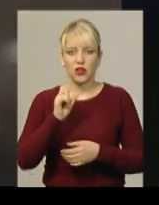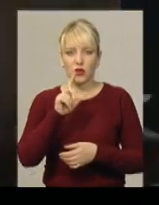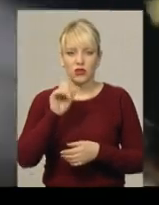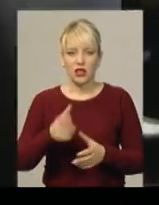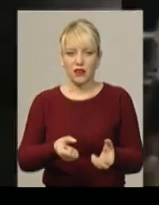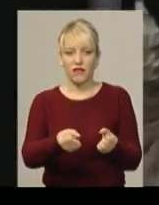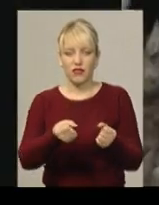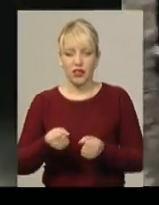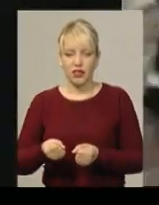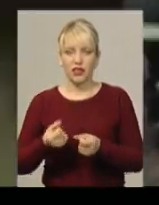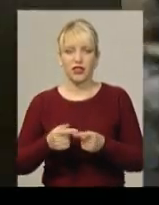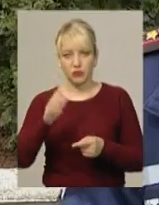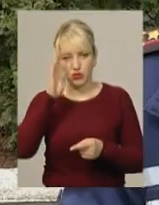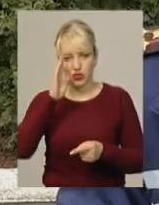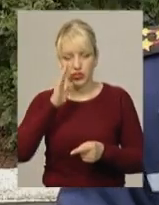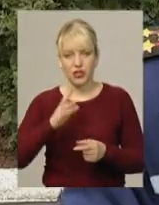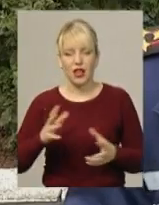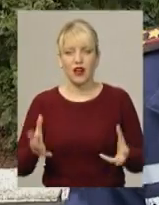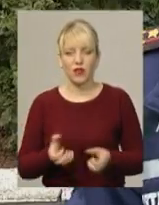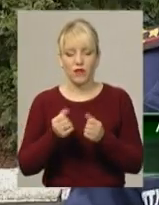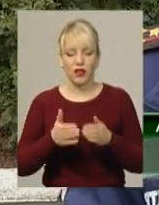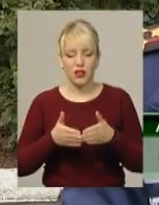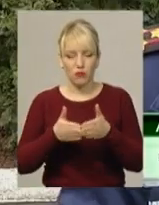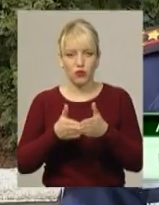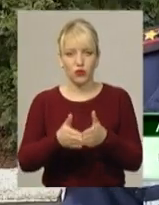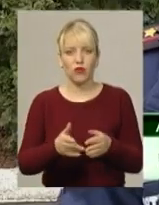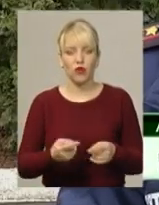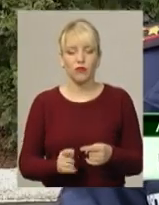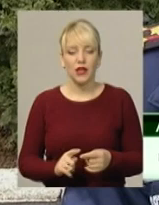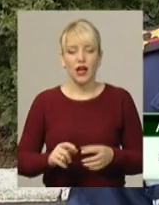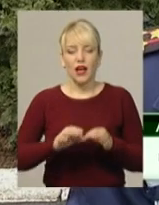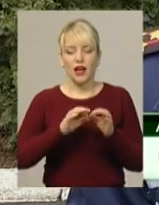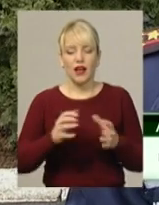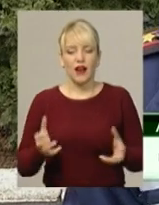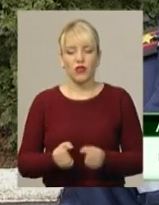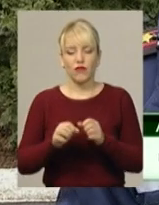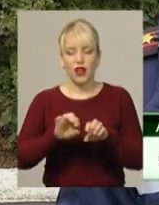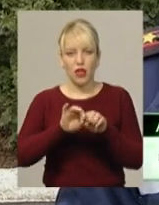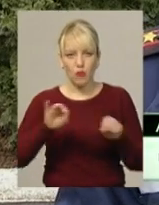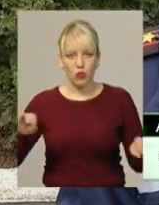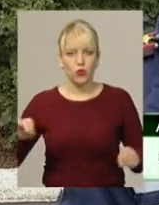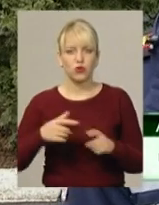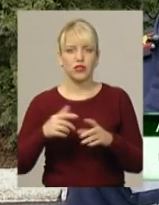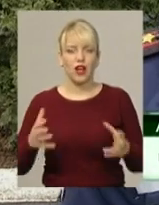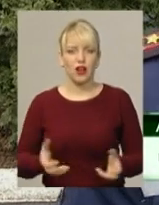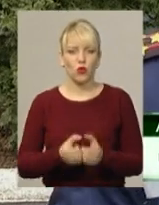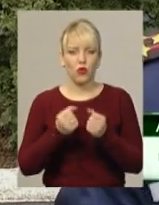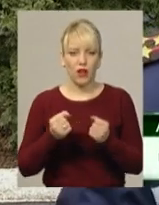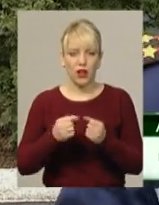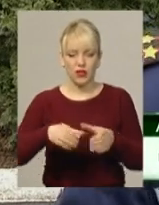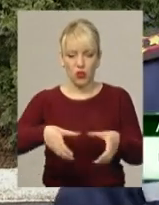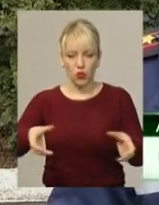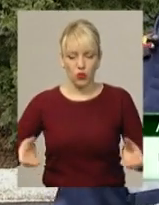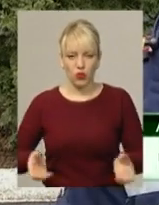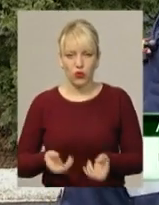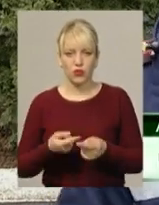потерпілого на берег рятувальним човном. Рятувальна мотузка, рятувальний круг, всі ці всі засоби і допомогли його